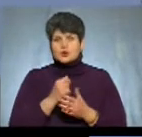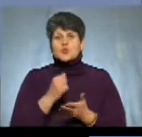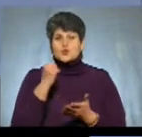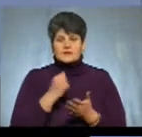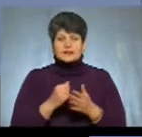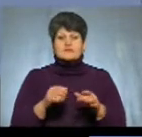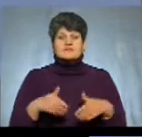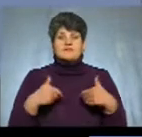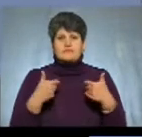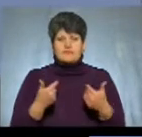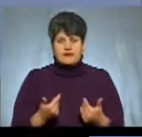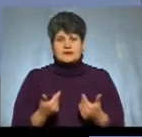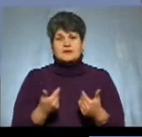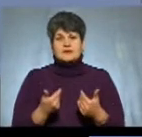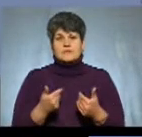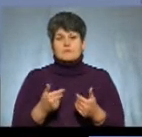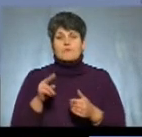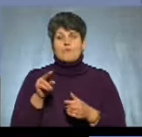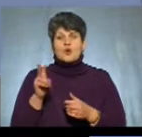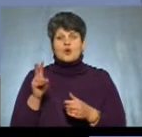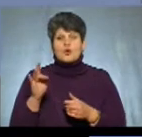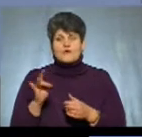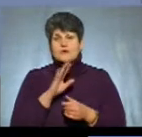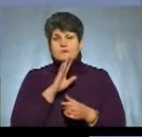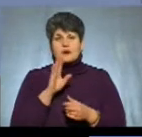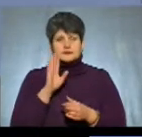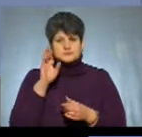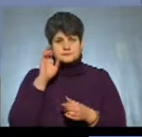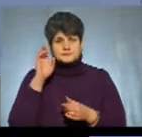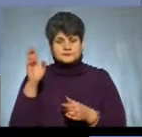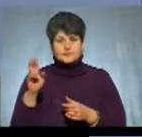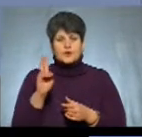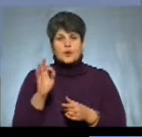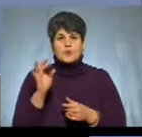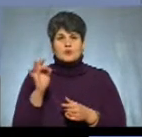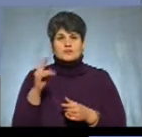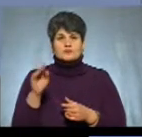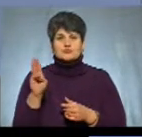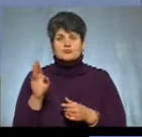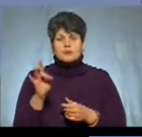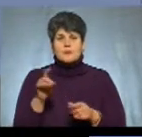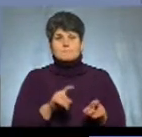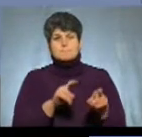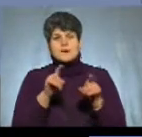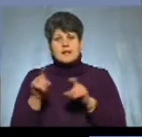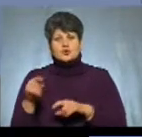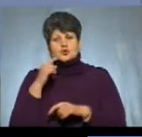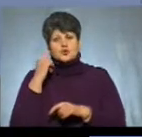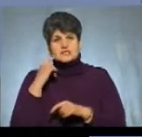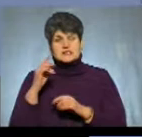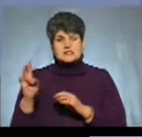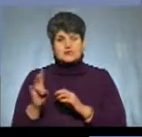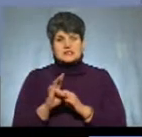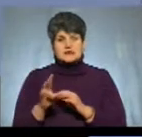звернення парафіян церкви покрови Пресвятої Богородиці села Кордишів Шумського району щодо переходу з Російської церкви до